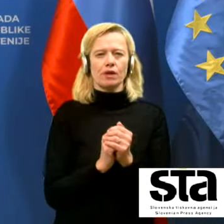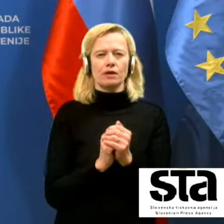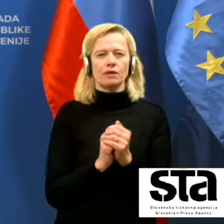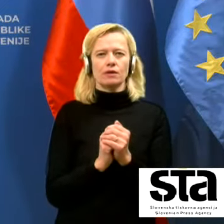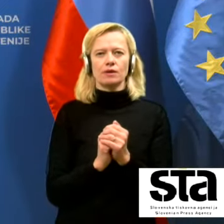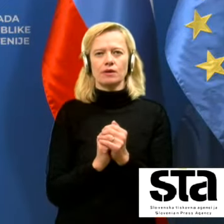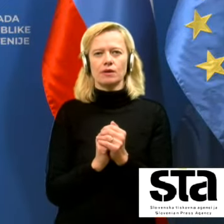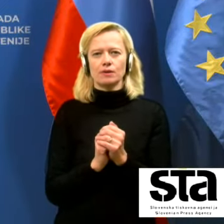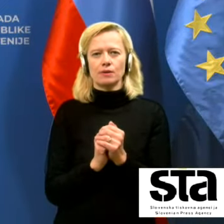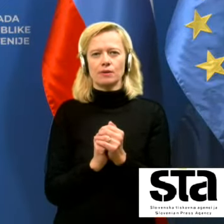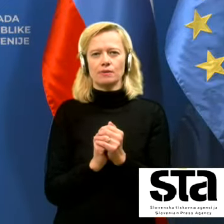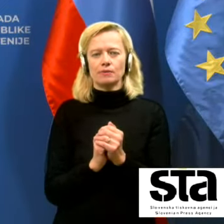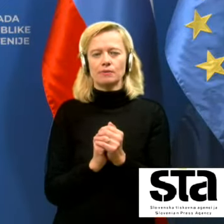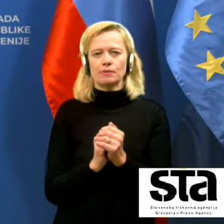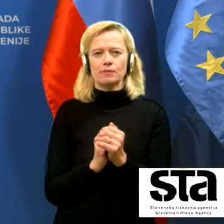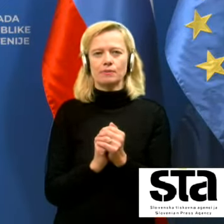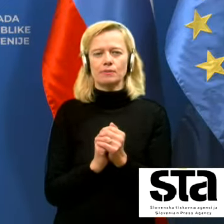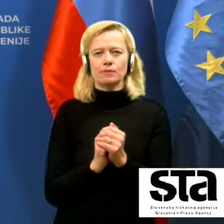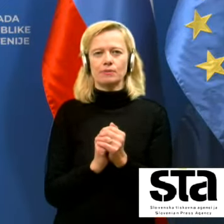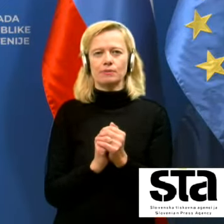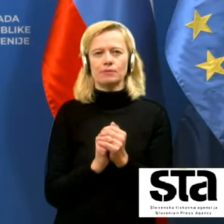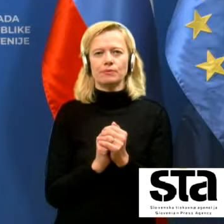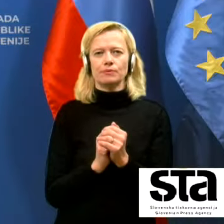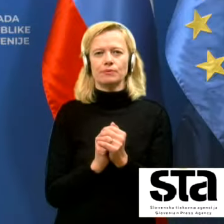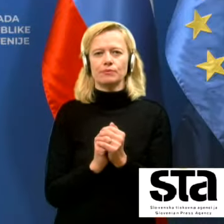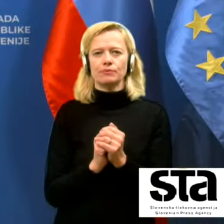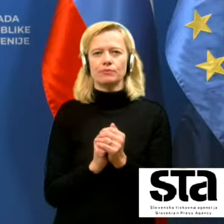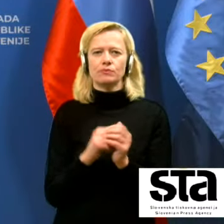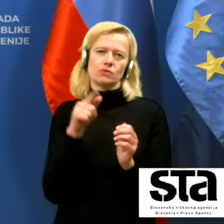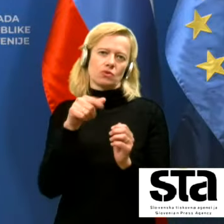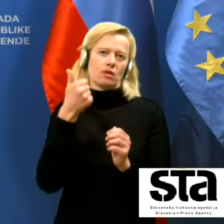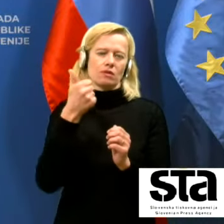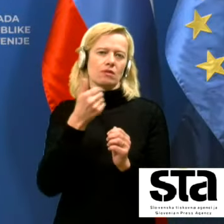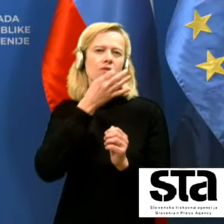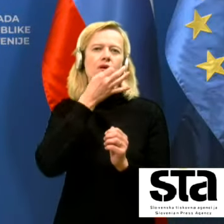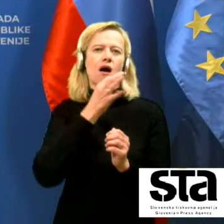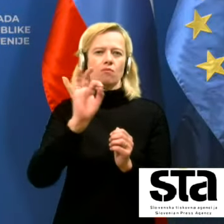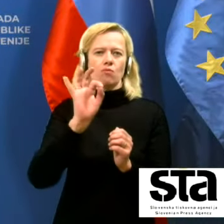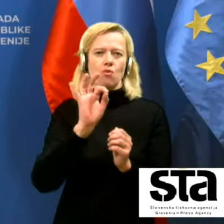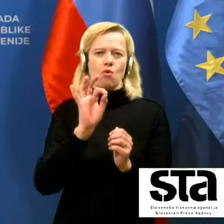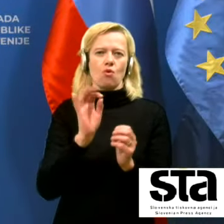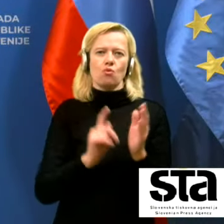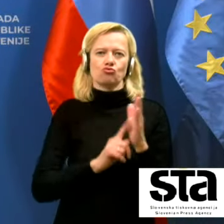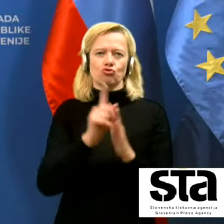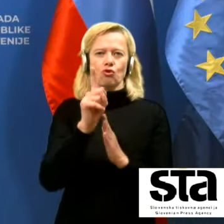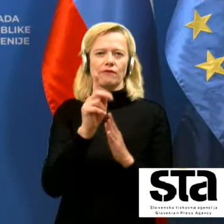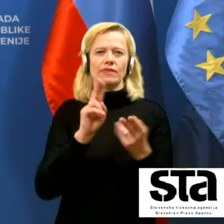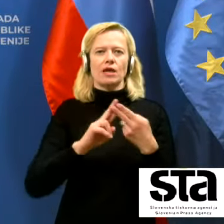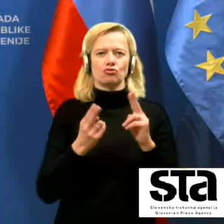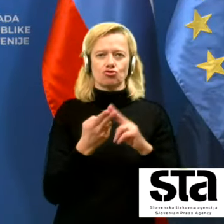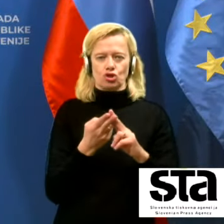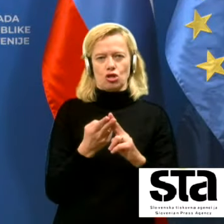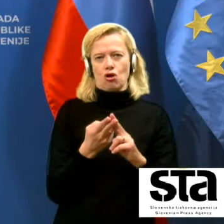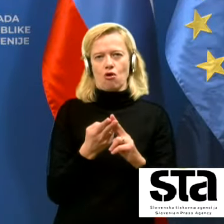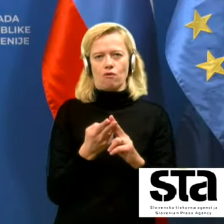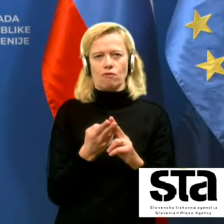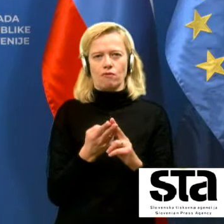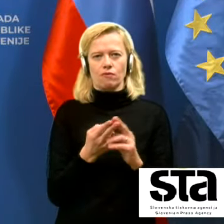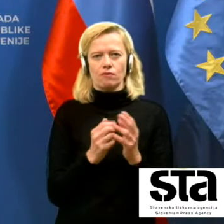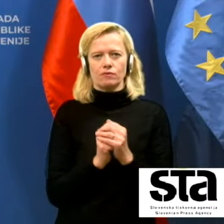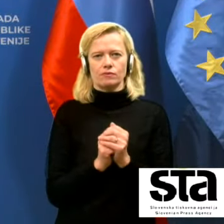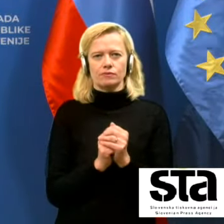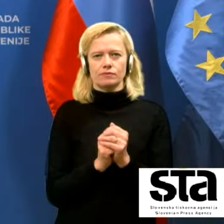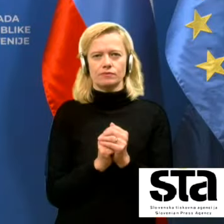to je praktično res eden najbolj učinkovitih načinov, glede na to, da vemo, da